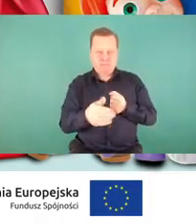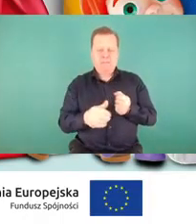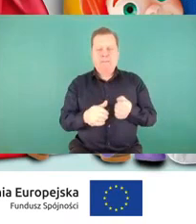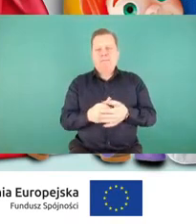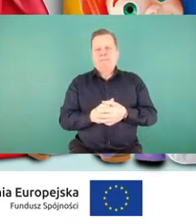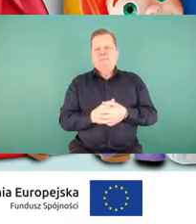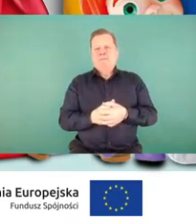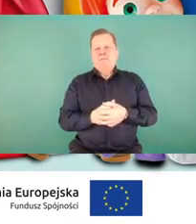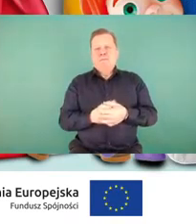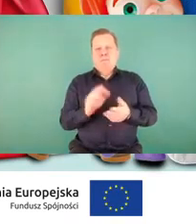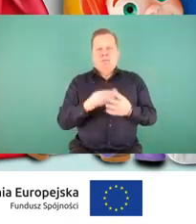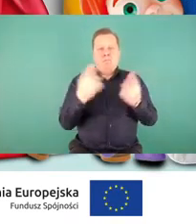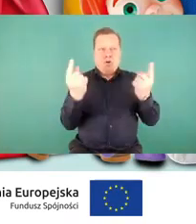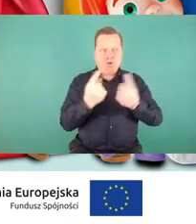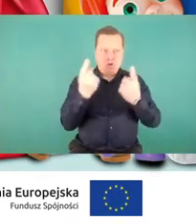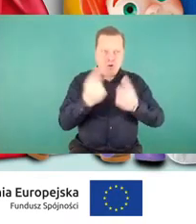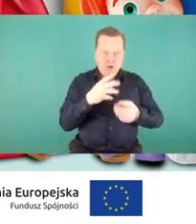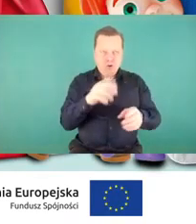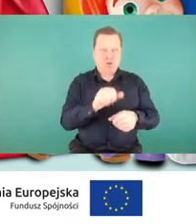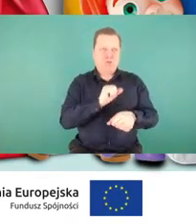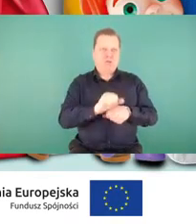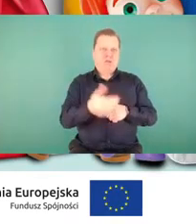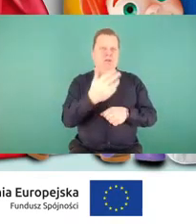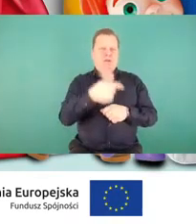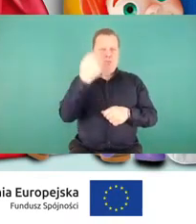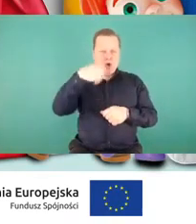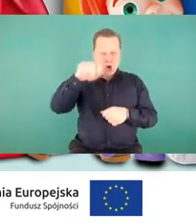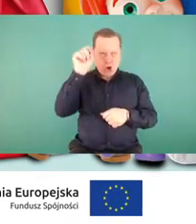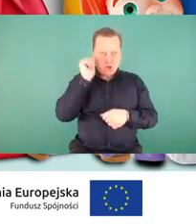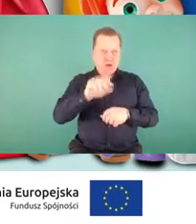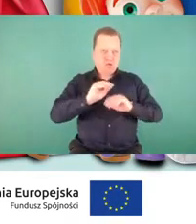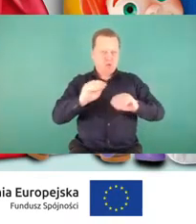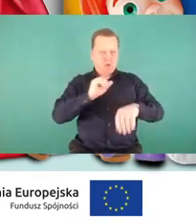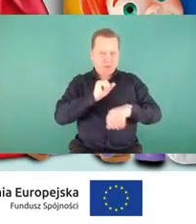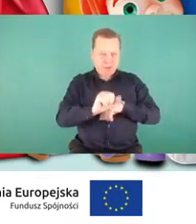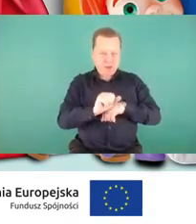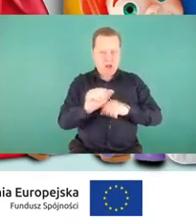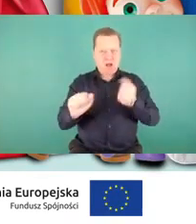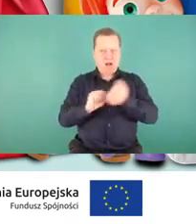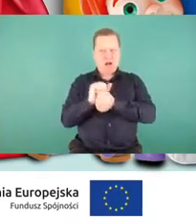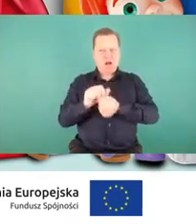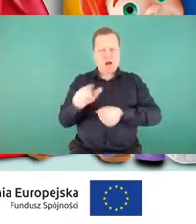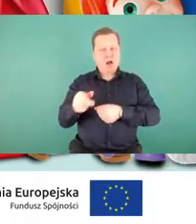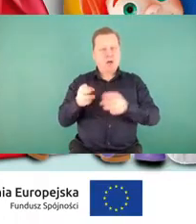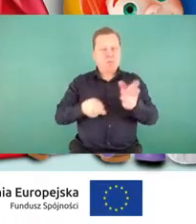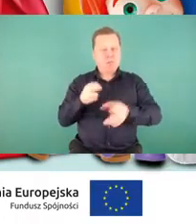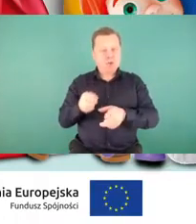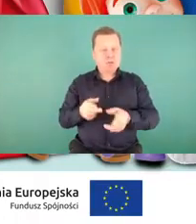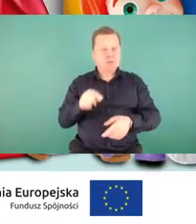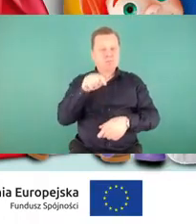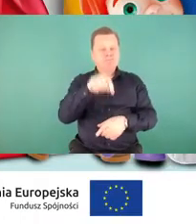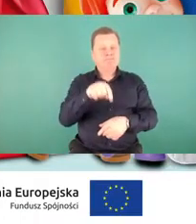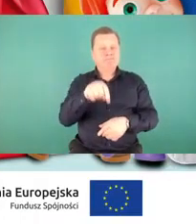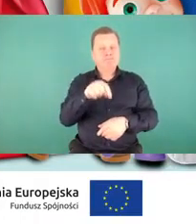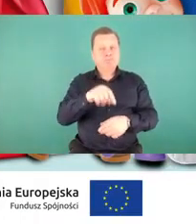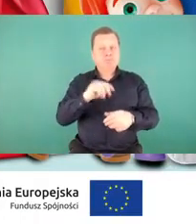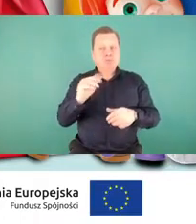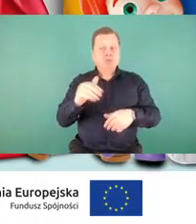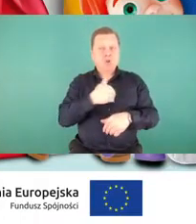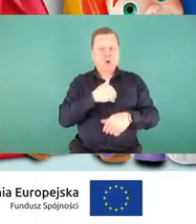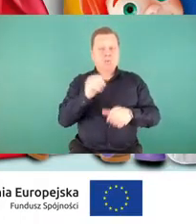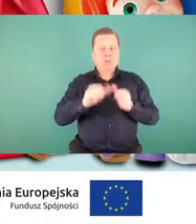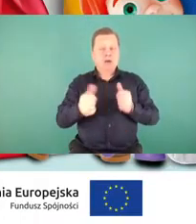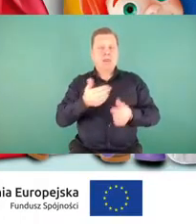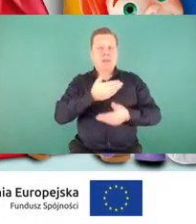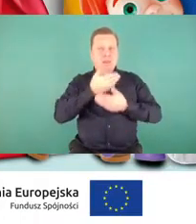czy karetkach, czy straży pożarnej. Natomiast tutaj, jeśli chodzi o pociąg, tego brakuje, a to jest rzeczywiście taka